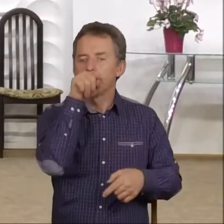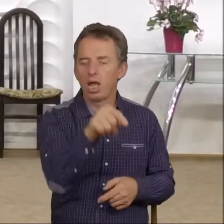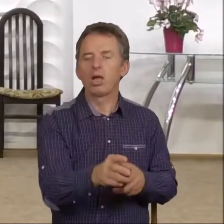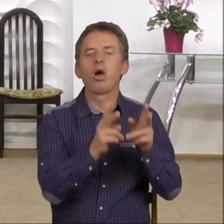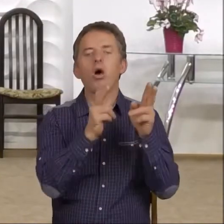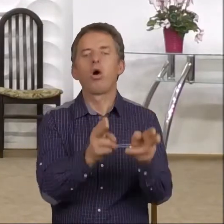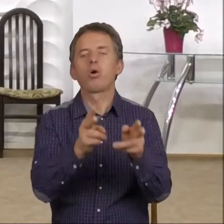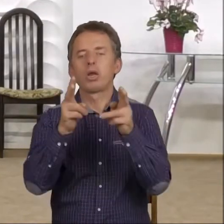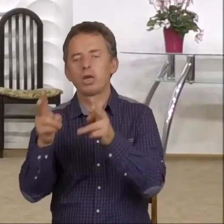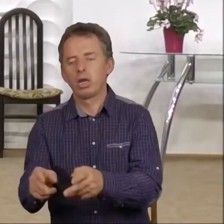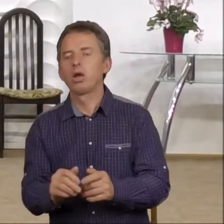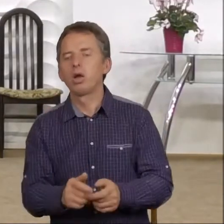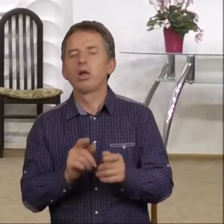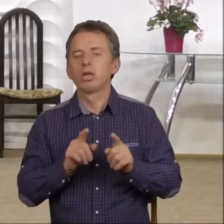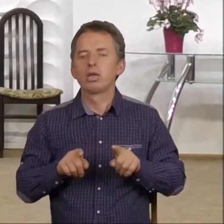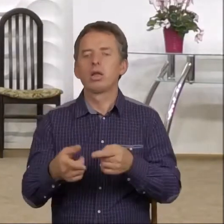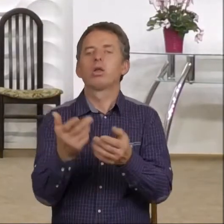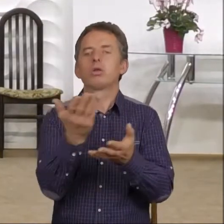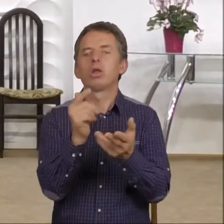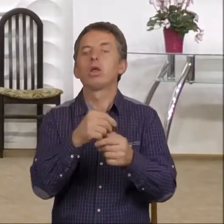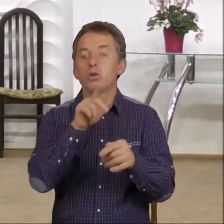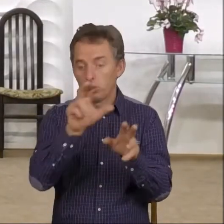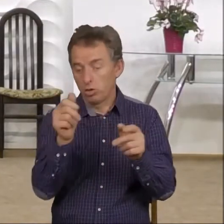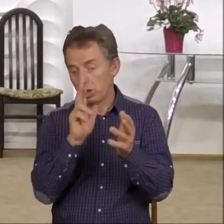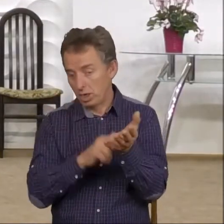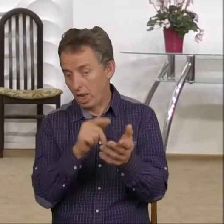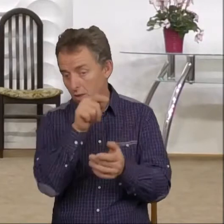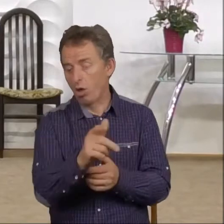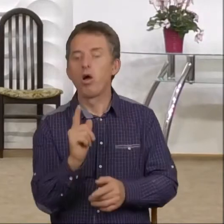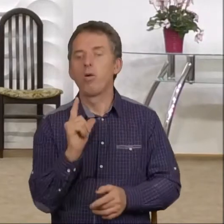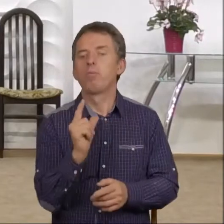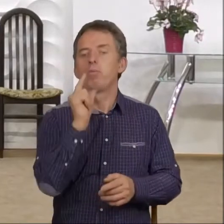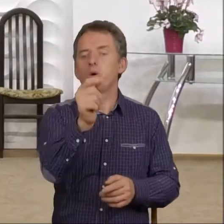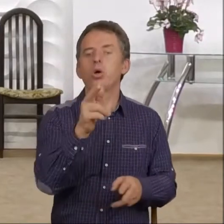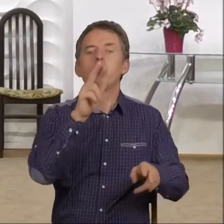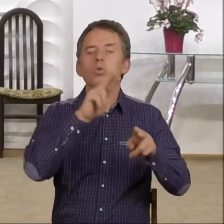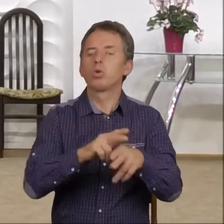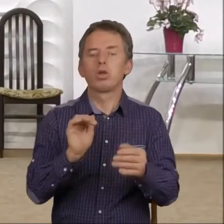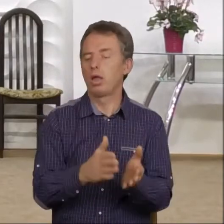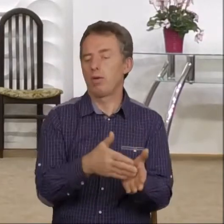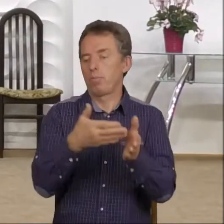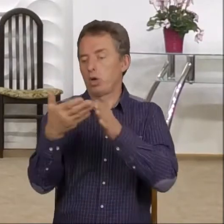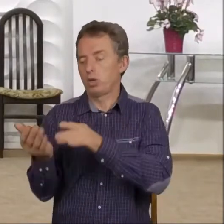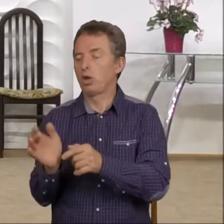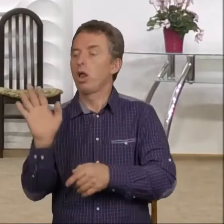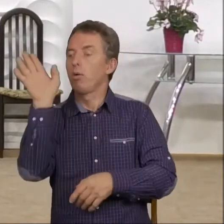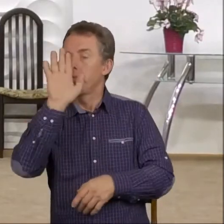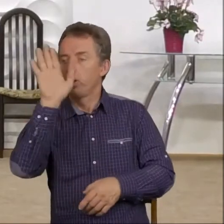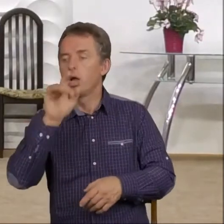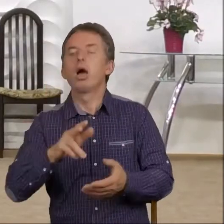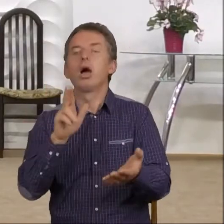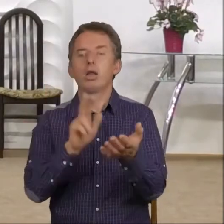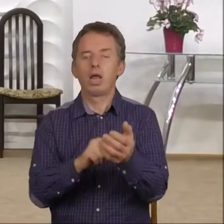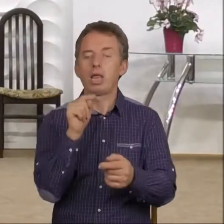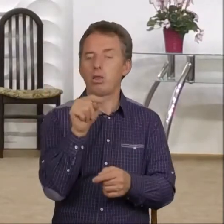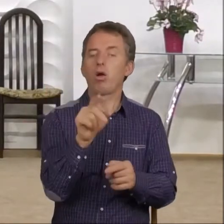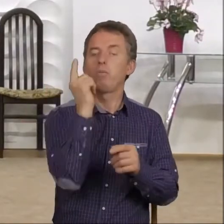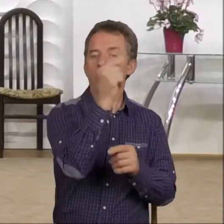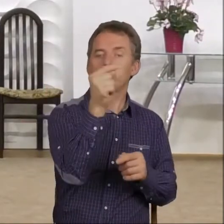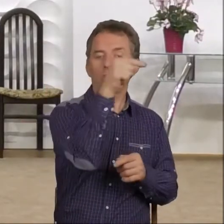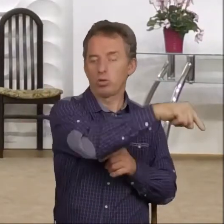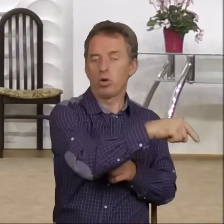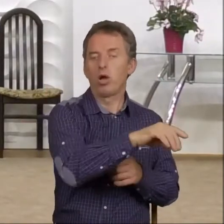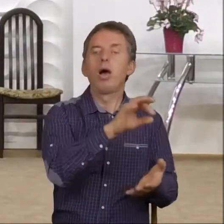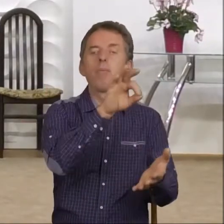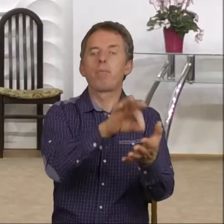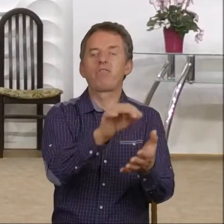dyktando. Ludzie na to pójdą. Ci, którzy nie opowiedzą się po stronie Bożej, to oni na to pójdą. Do pewnego